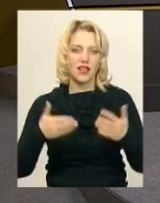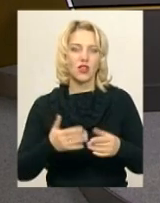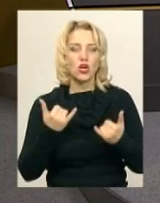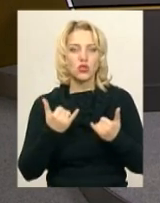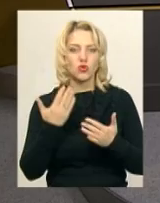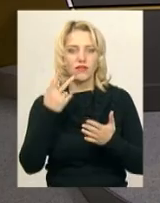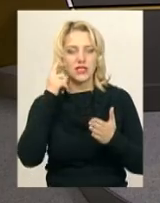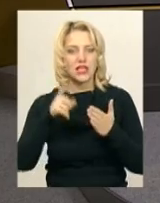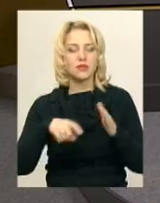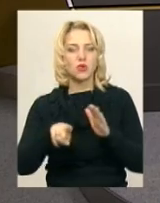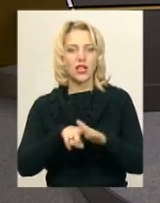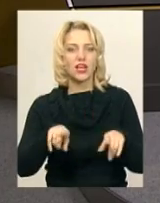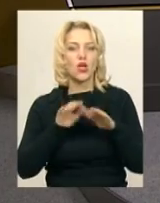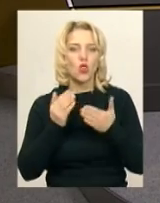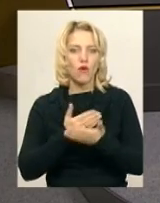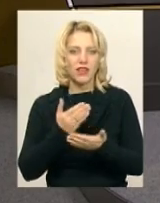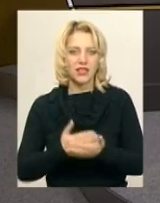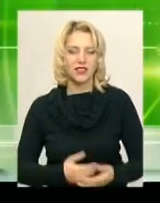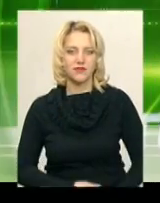Сьогодні ви дізнаєтесь про такі новини.